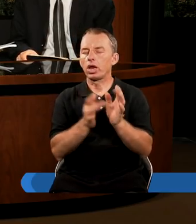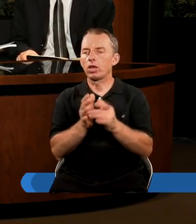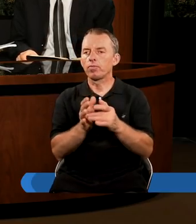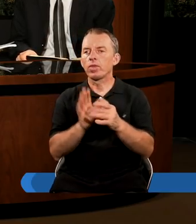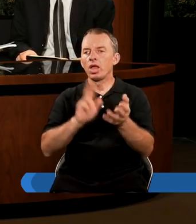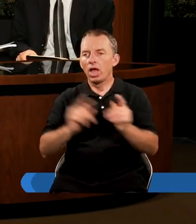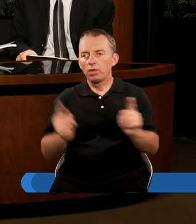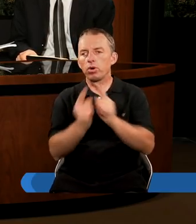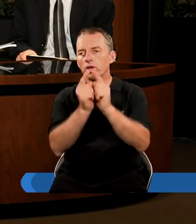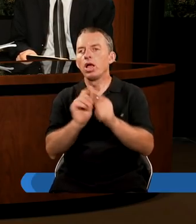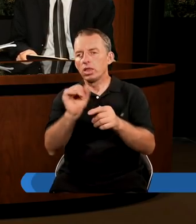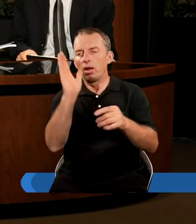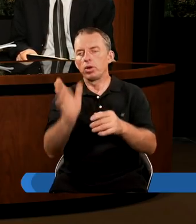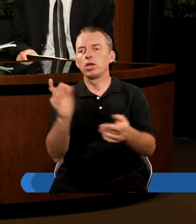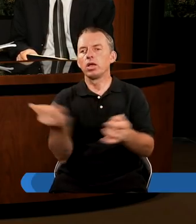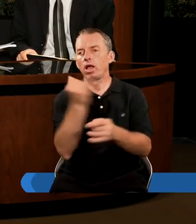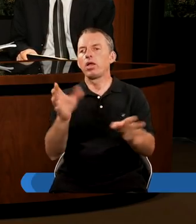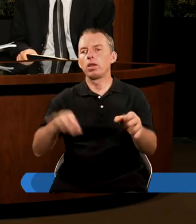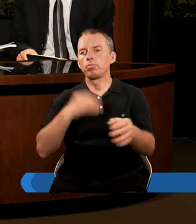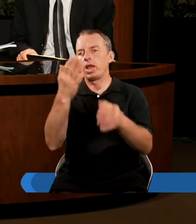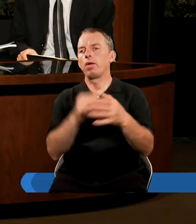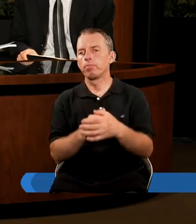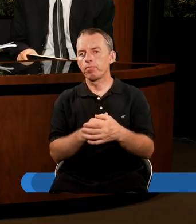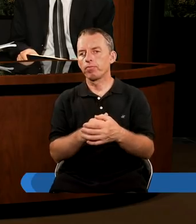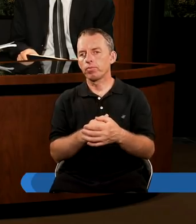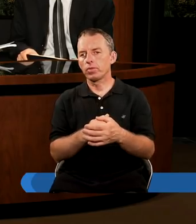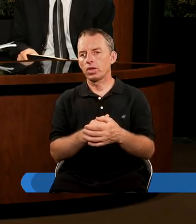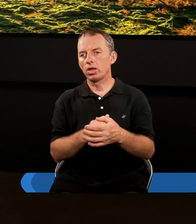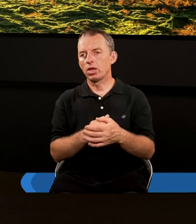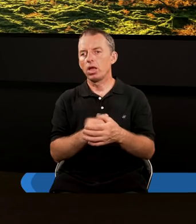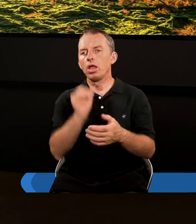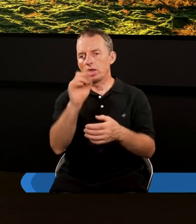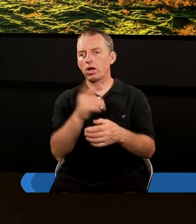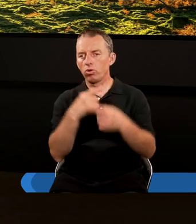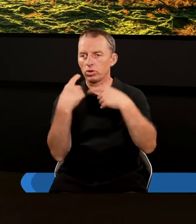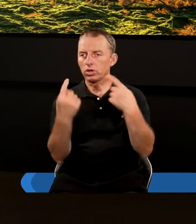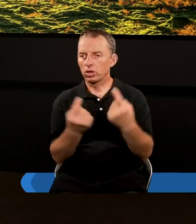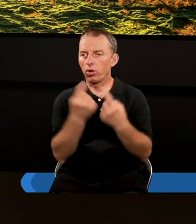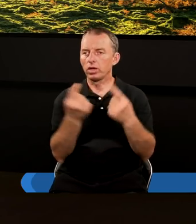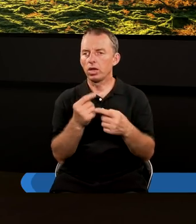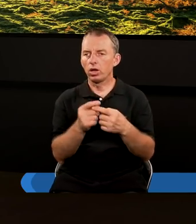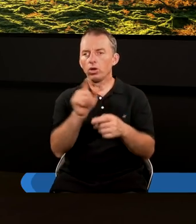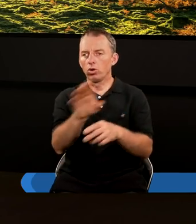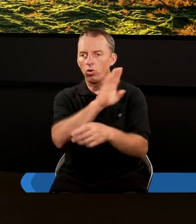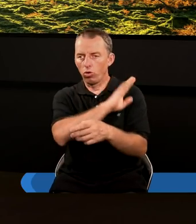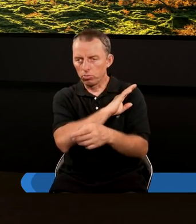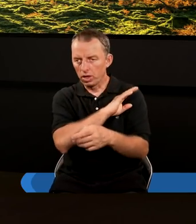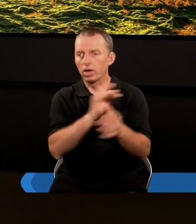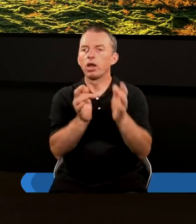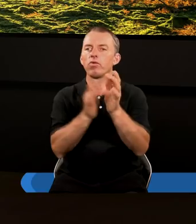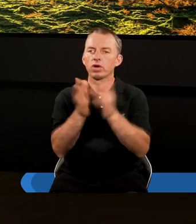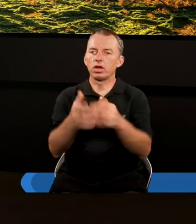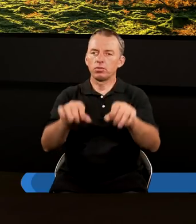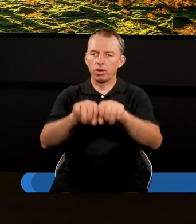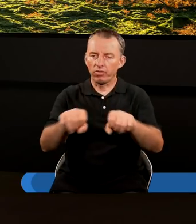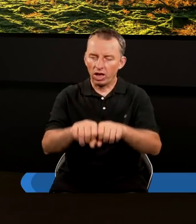Na spotkanie Pana, a tak zawsze będziemy z Panem. Aha, czyli mamy taką sytuację. Ci, którzy umarli w Chrystusie,